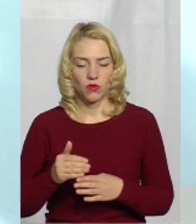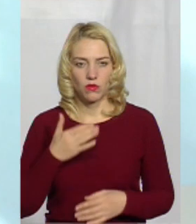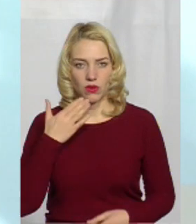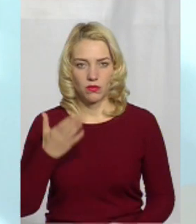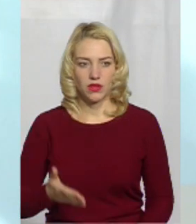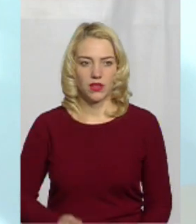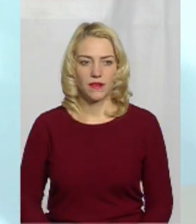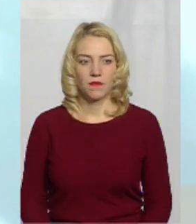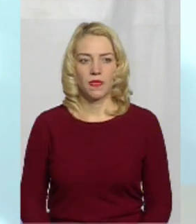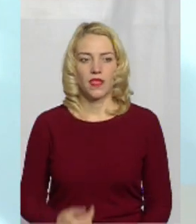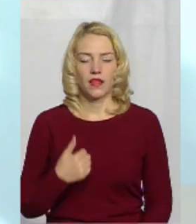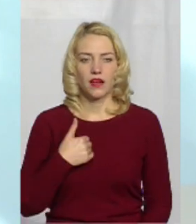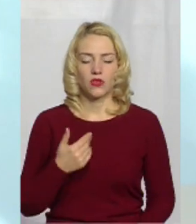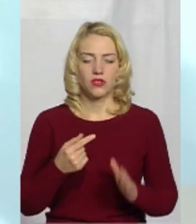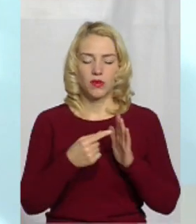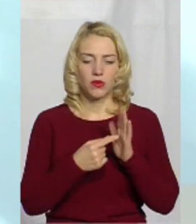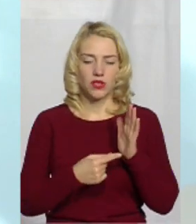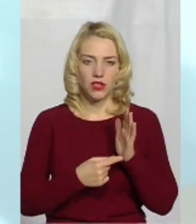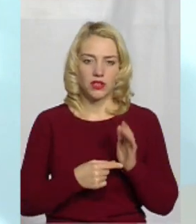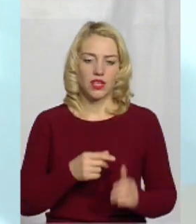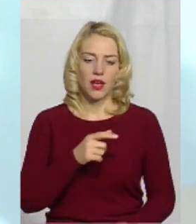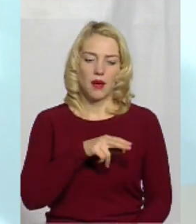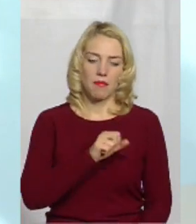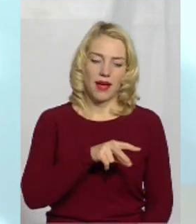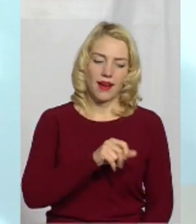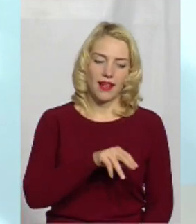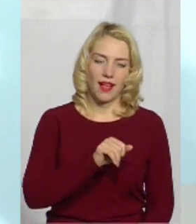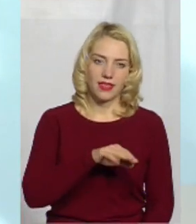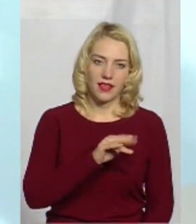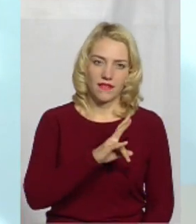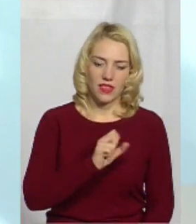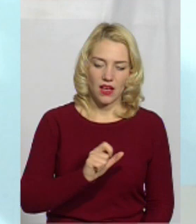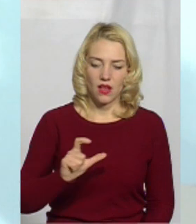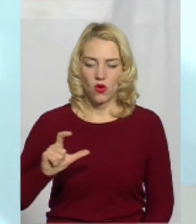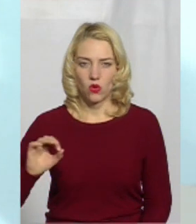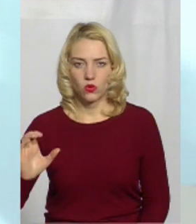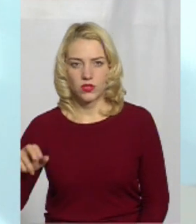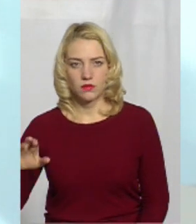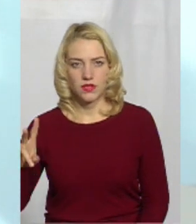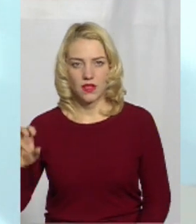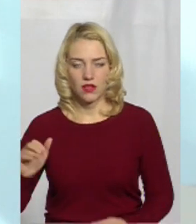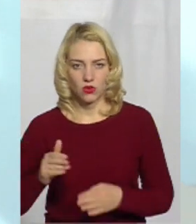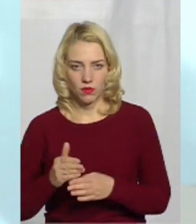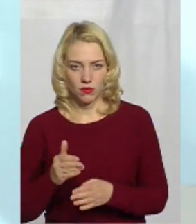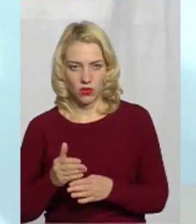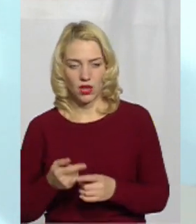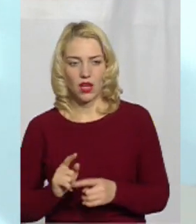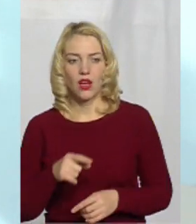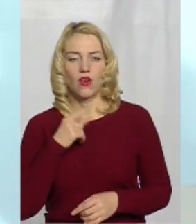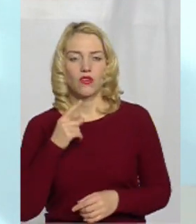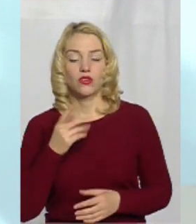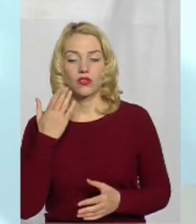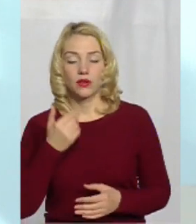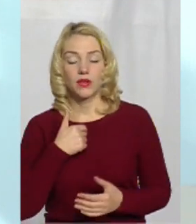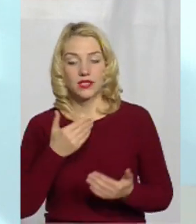я хотів би розділити паліативну і хоспісну допомогу. Так, будь ласка. Коли мене запитують, а запитують багато,